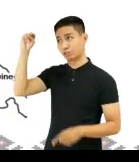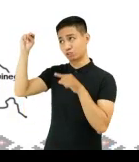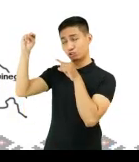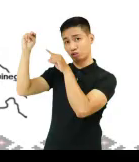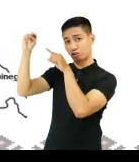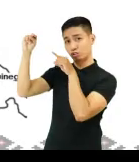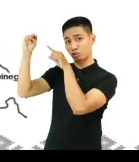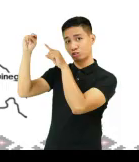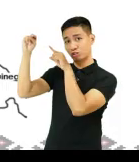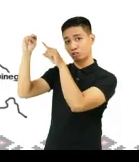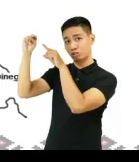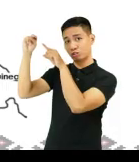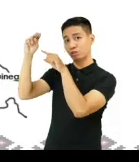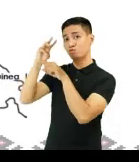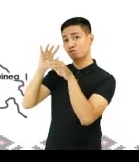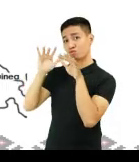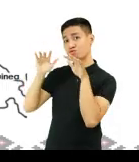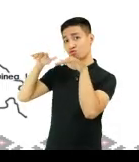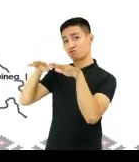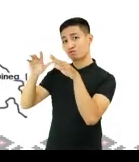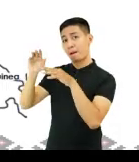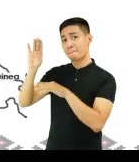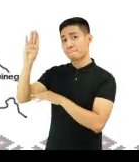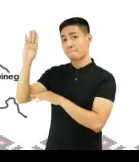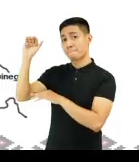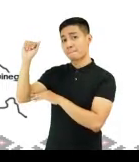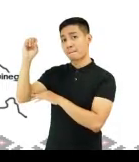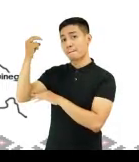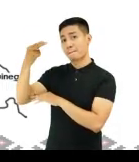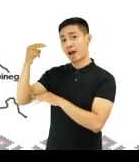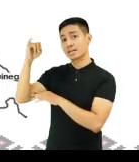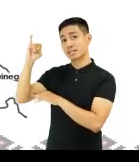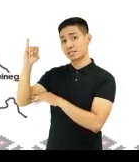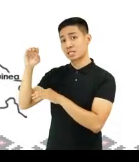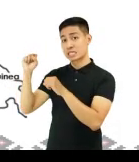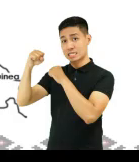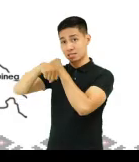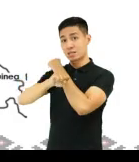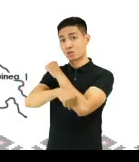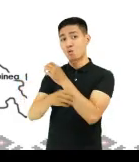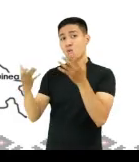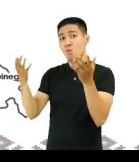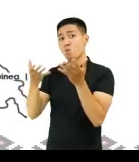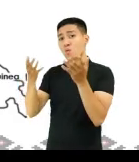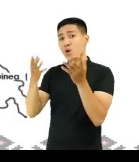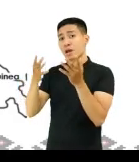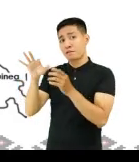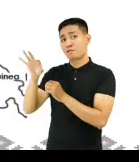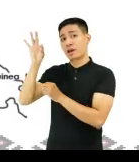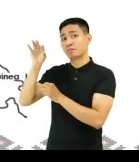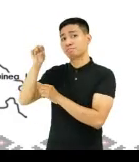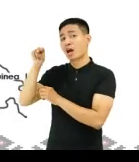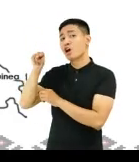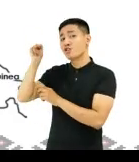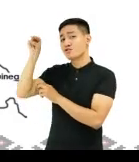Sa gawing hilaga, matatagpuan natin ang base channel. Ang base channel ay matatagpuan